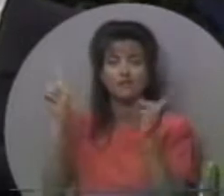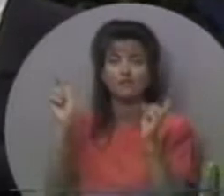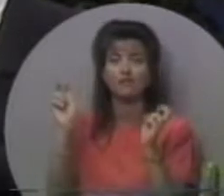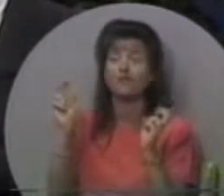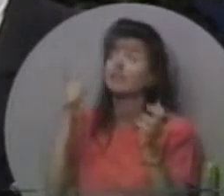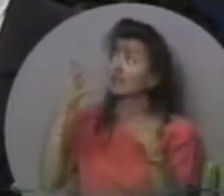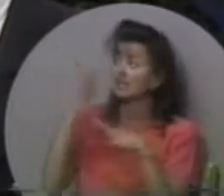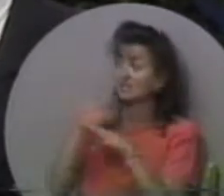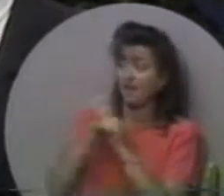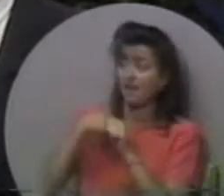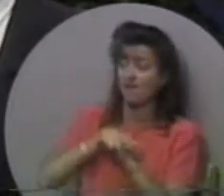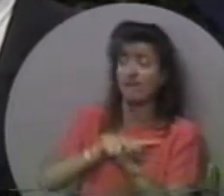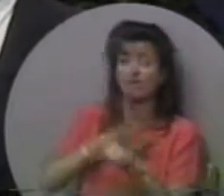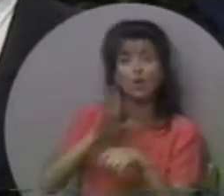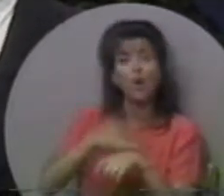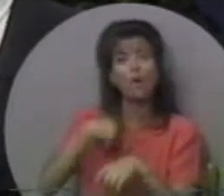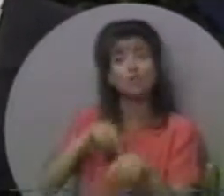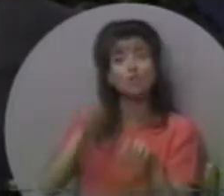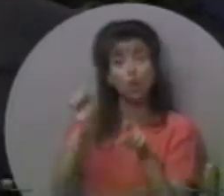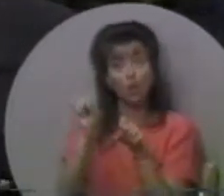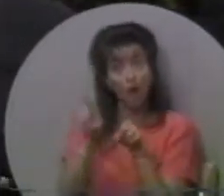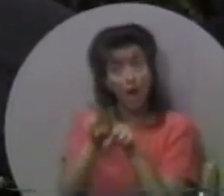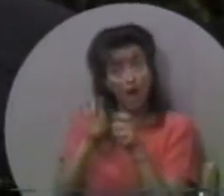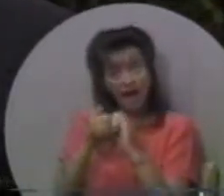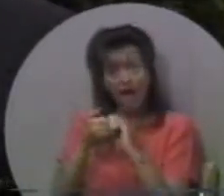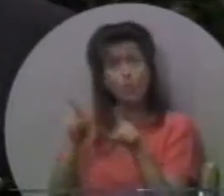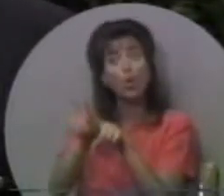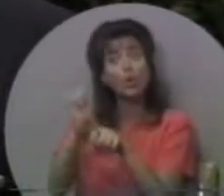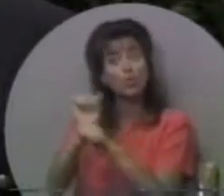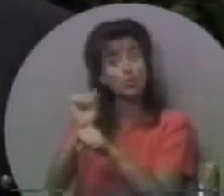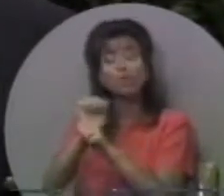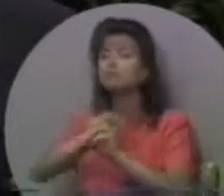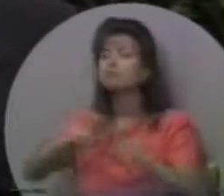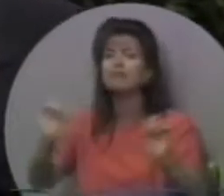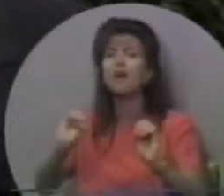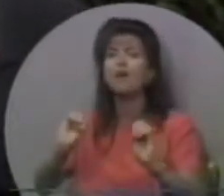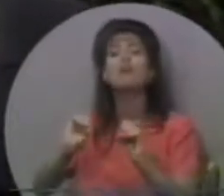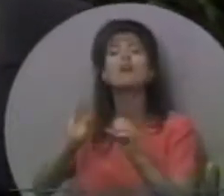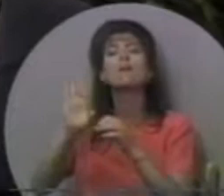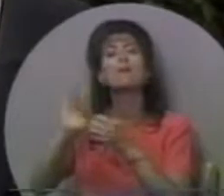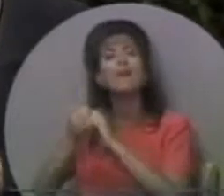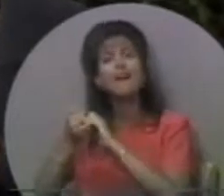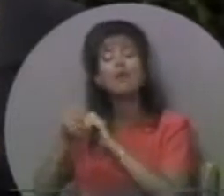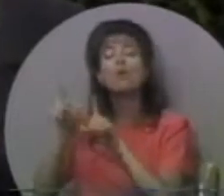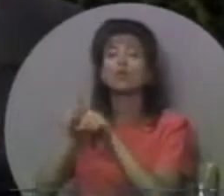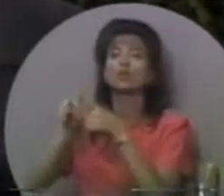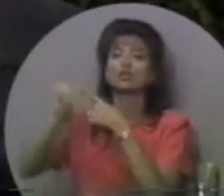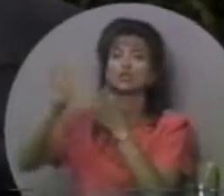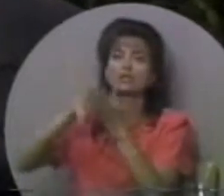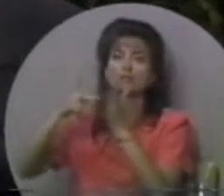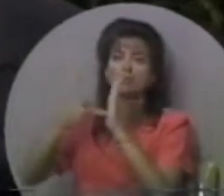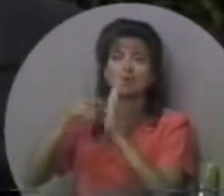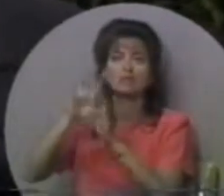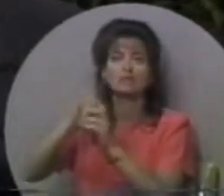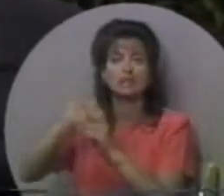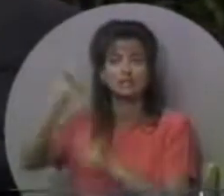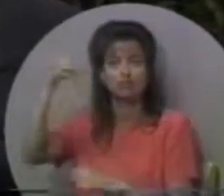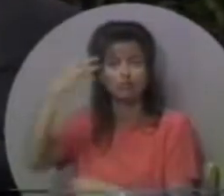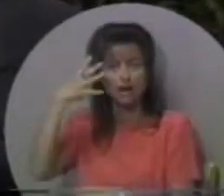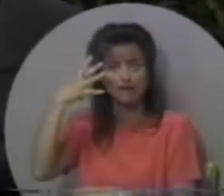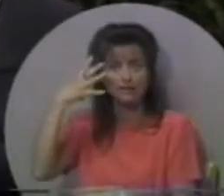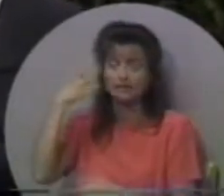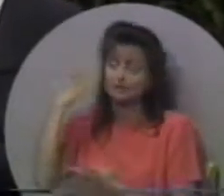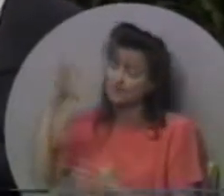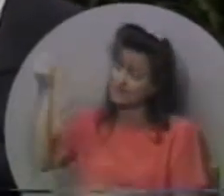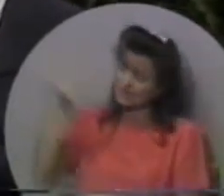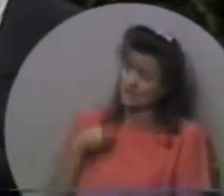спас нас і покликав нас не згідно до вчинків, але згідно до своєї цілі в благодаті, яка